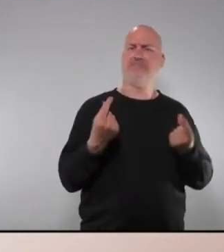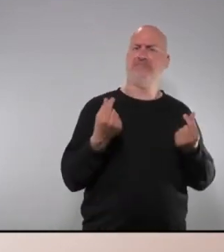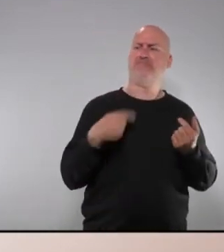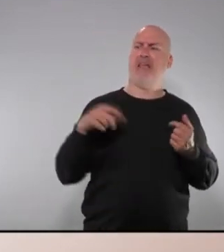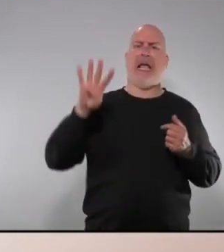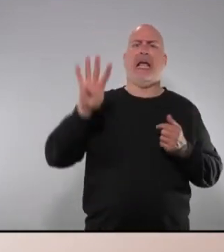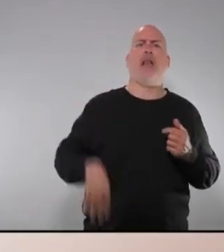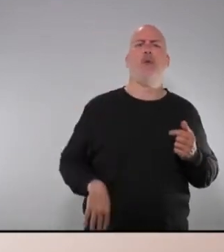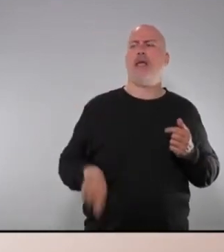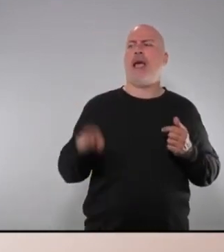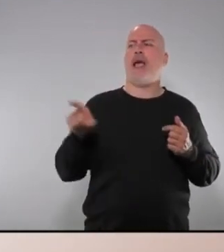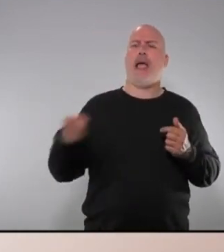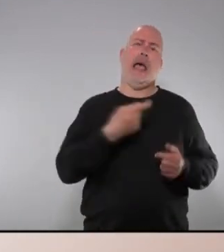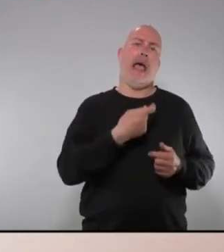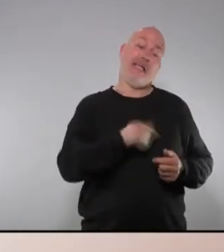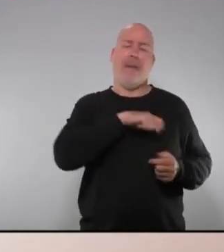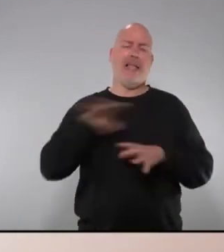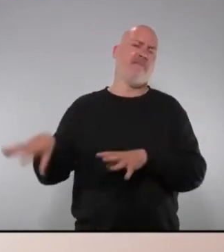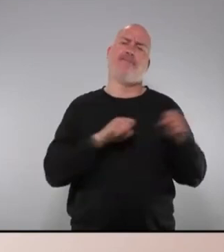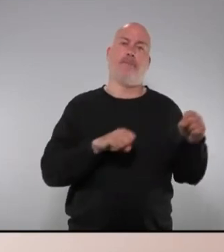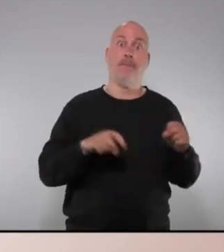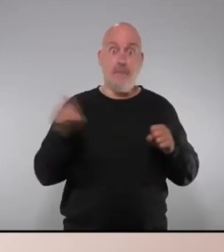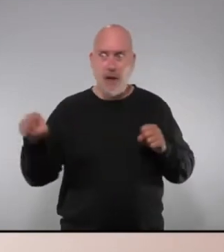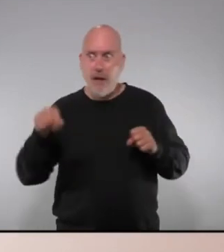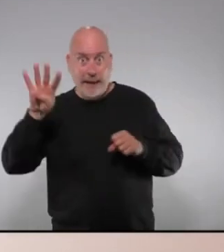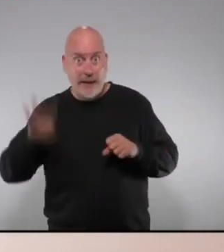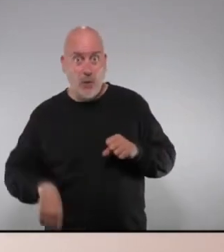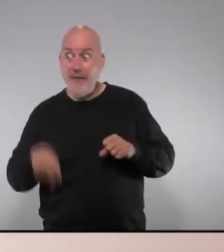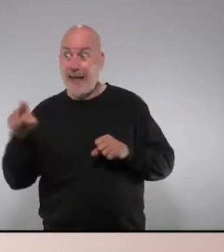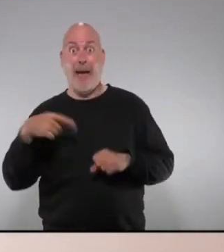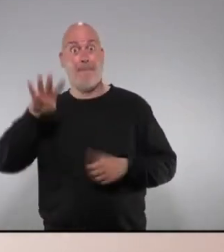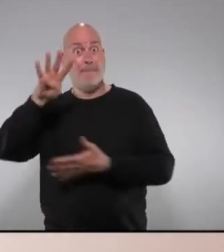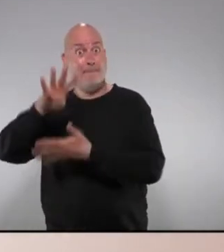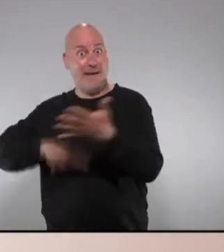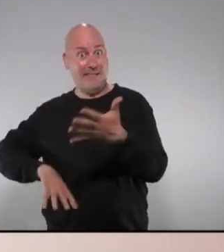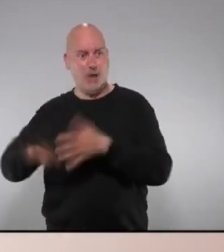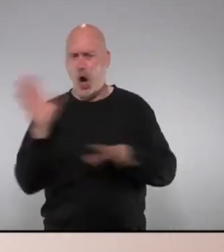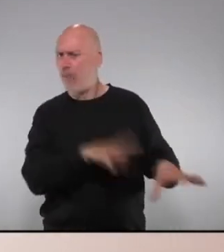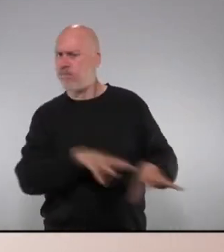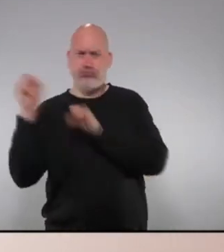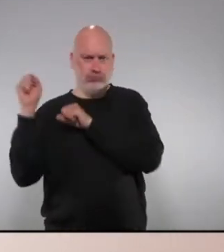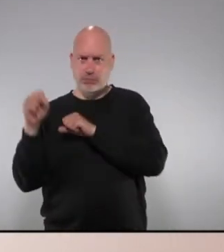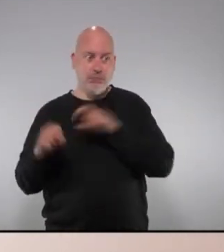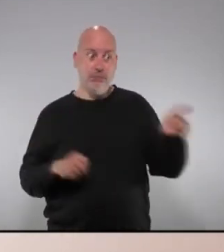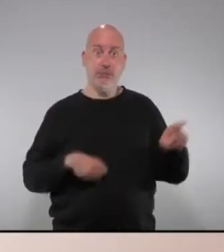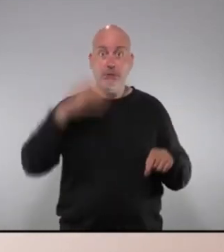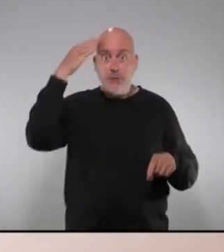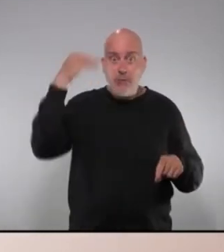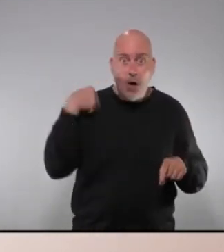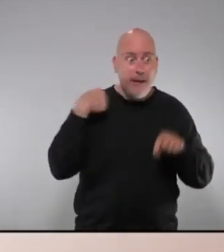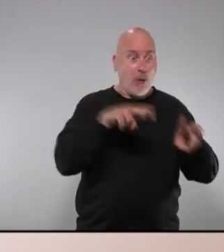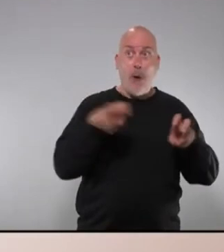fiscal de la metròpoli diguem-ne de la Generalitat cap al conjunt del territori que ara es funciona com un pop amb les potes molt petites a la que